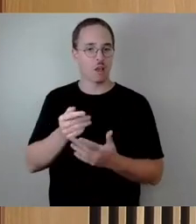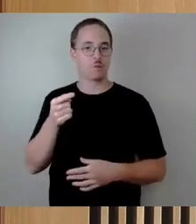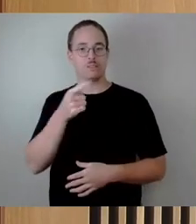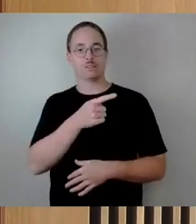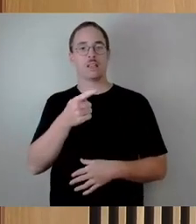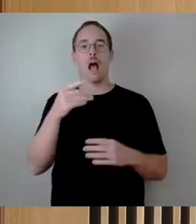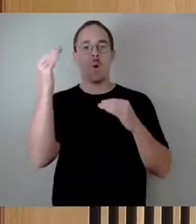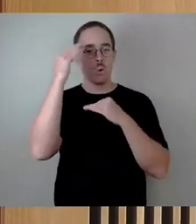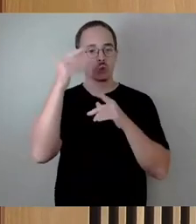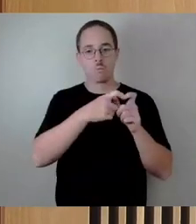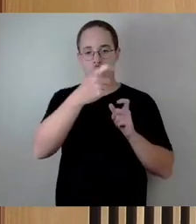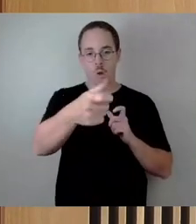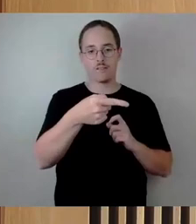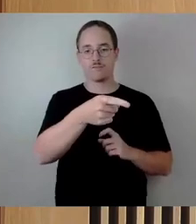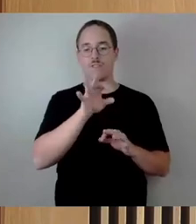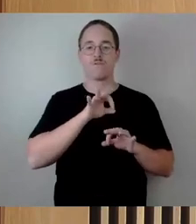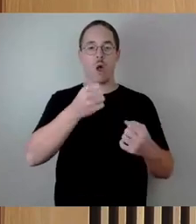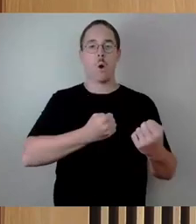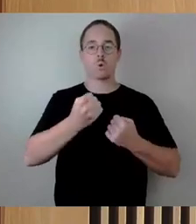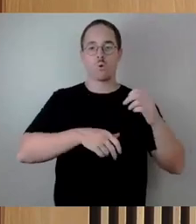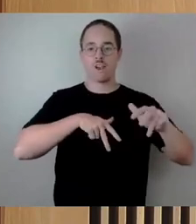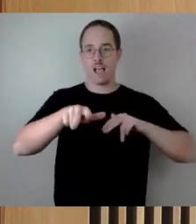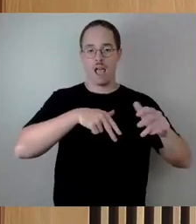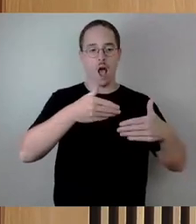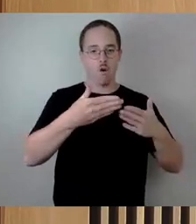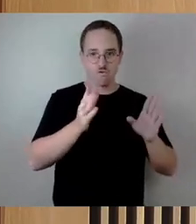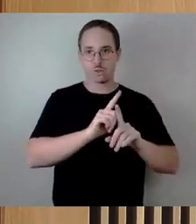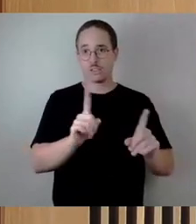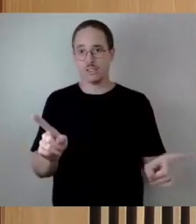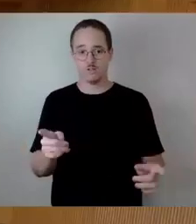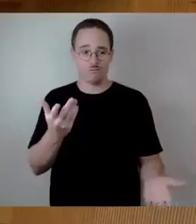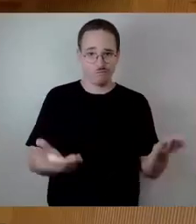aufgemacht wird oder nicht? Ich das interessieren ganz viele. Vielen Dank.